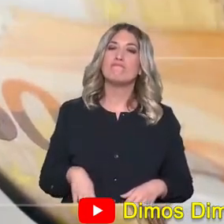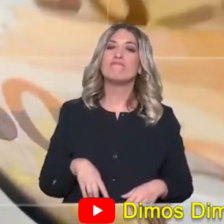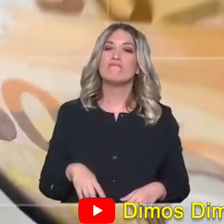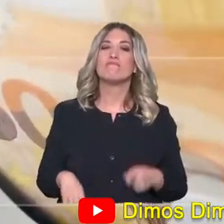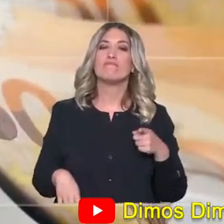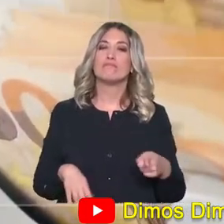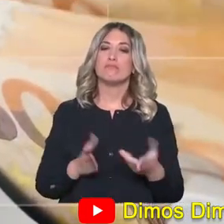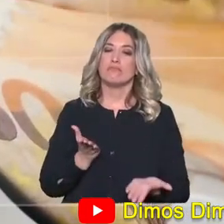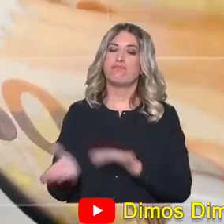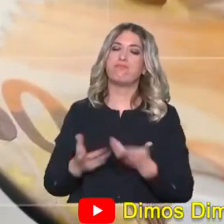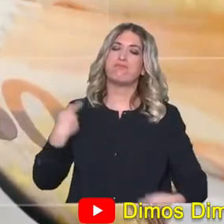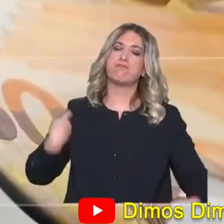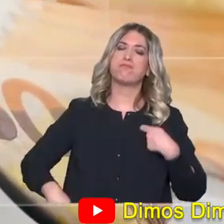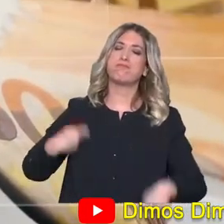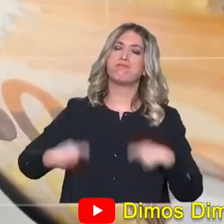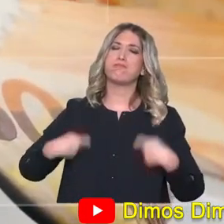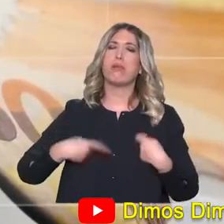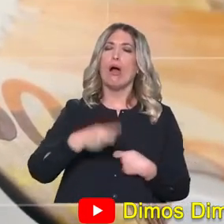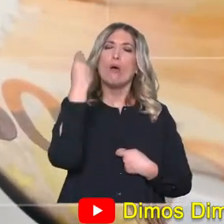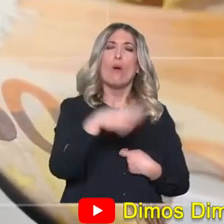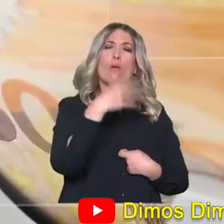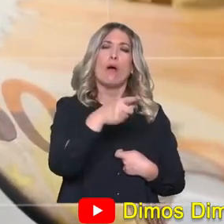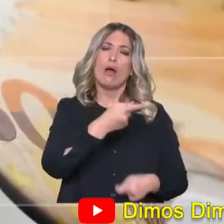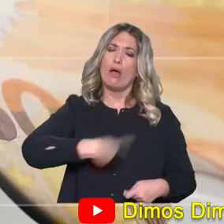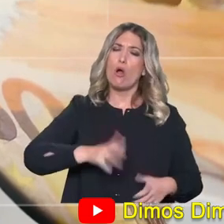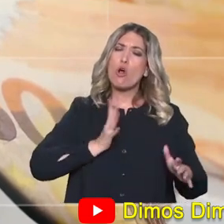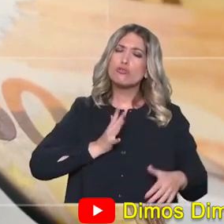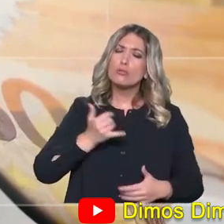σωρία καταγγελιών από καταναλωτές